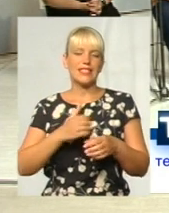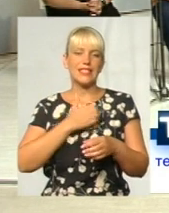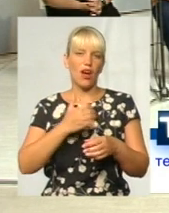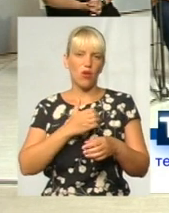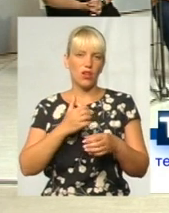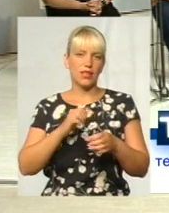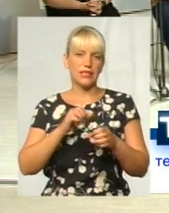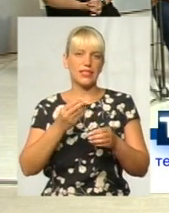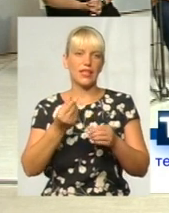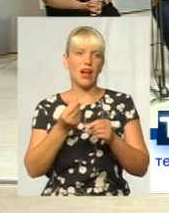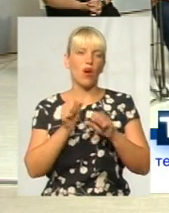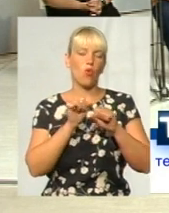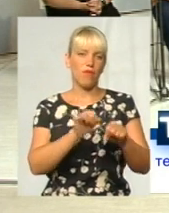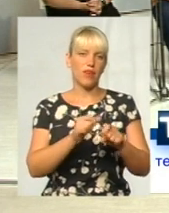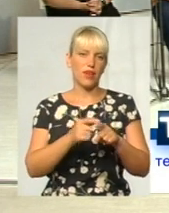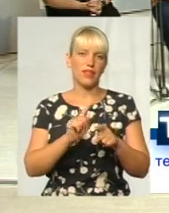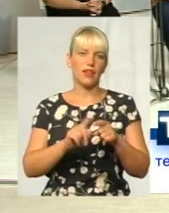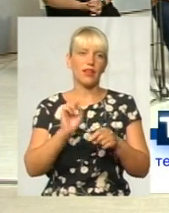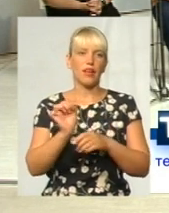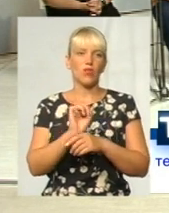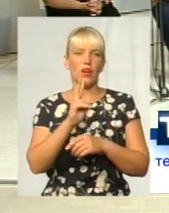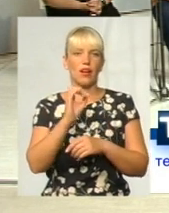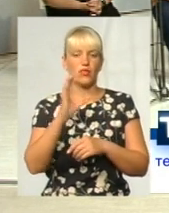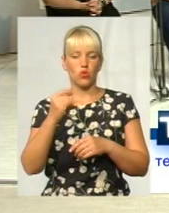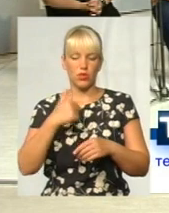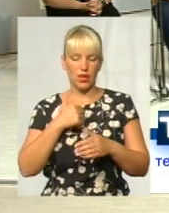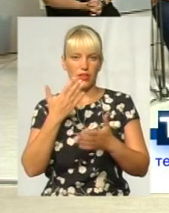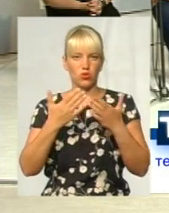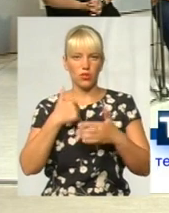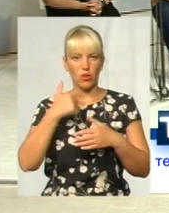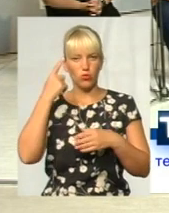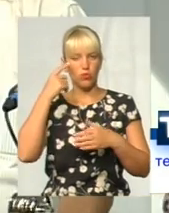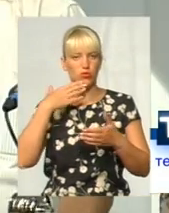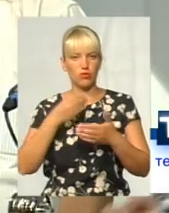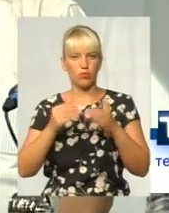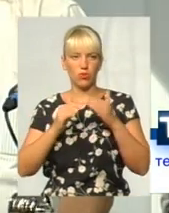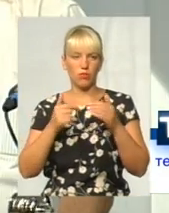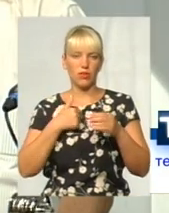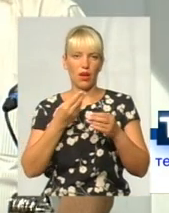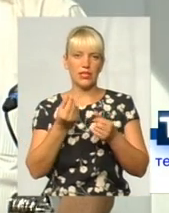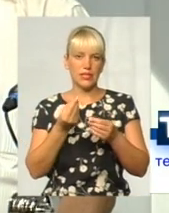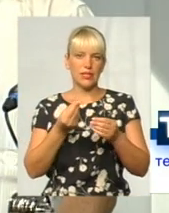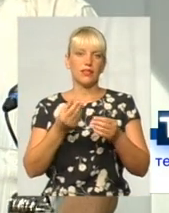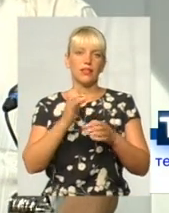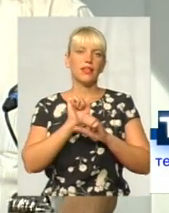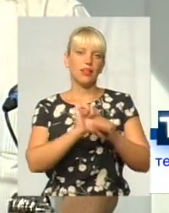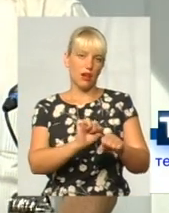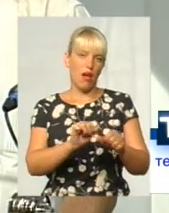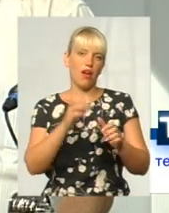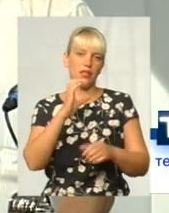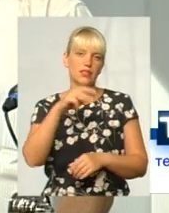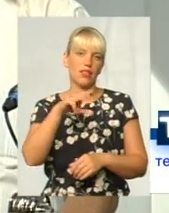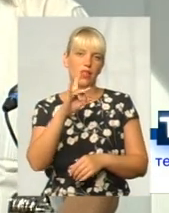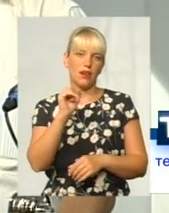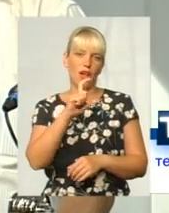безпосередньо по програмі КАСКО. Тобто я страхую свій автомобіль. Якщо я турбуюсь за свій будинок, я його страхую. До речі, сказати, що якщо ми візьмемо радянські часи,